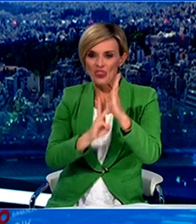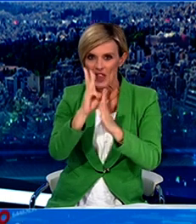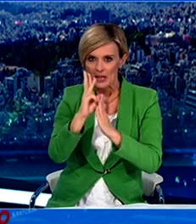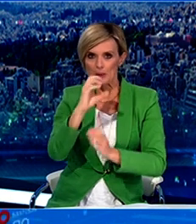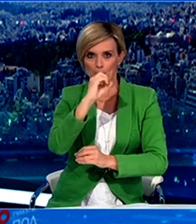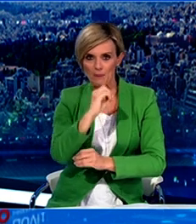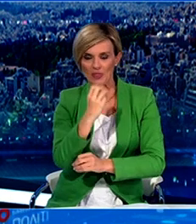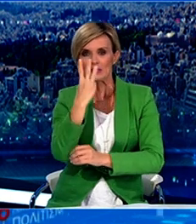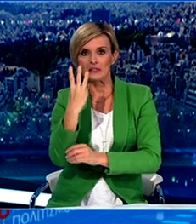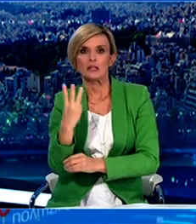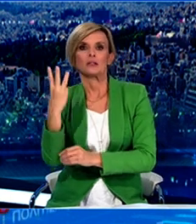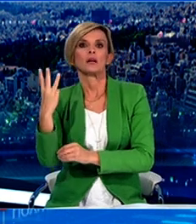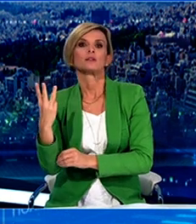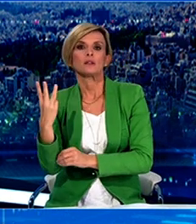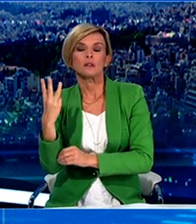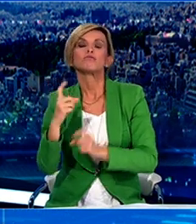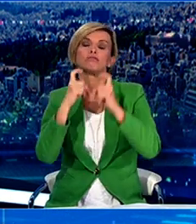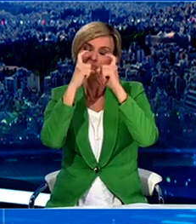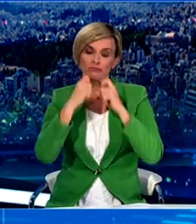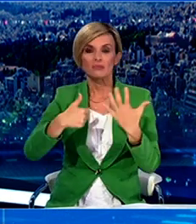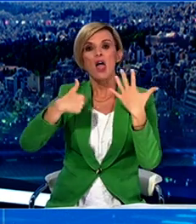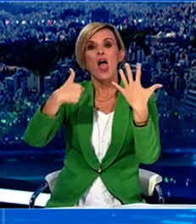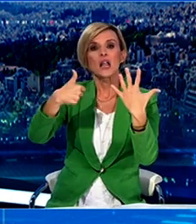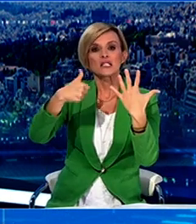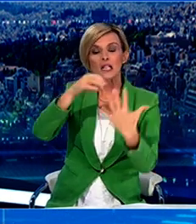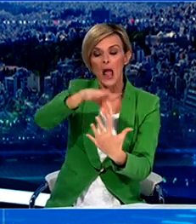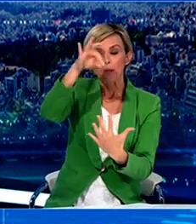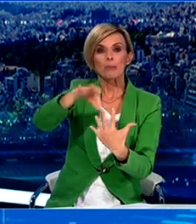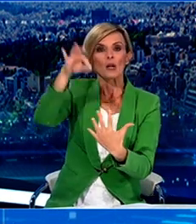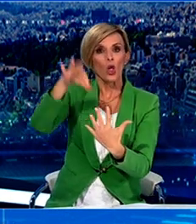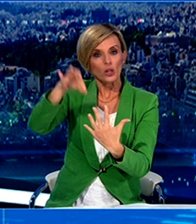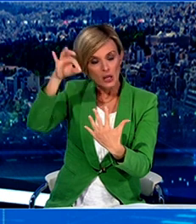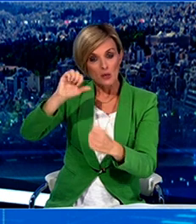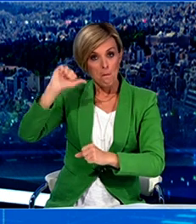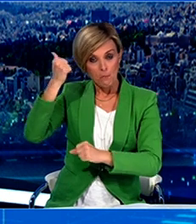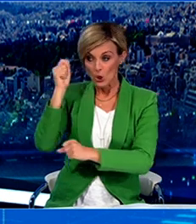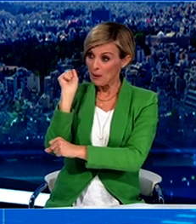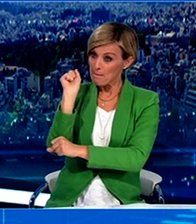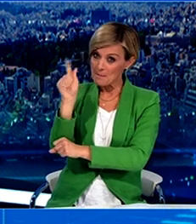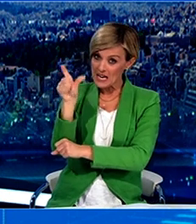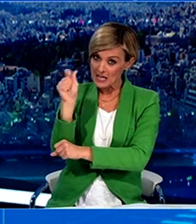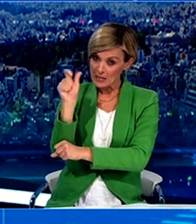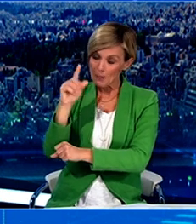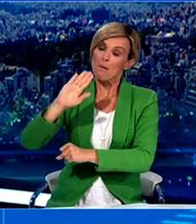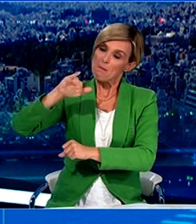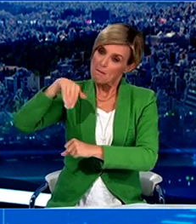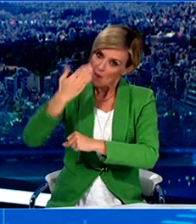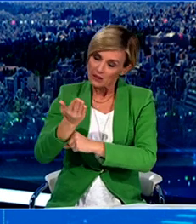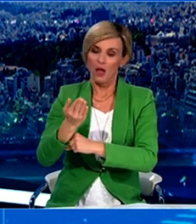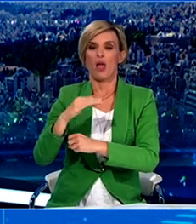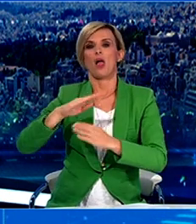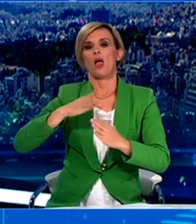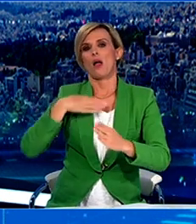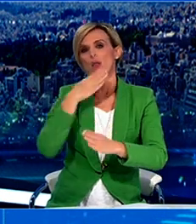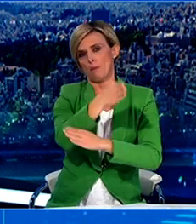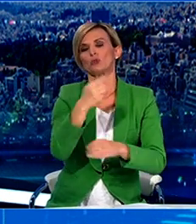κατεξαίρεση μετακίνησης που είναι διαθέσιμη στο forma.gov.gr ή με χειρόγραφη βεβαίωση σύμφωνα με